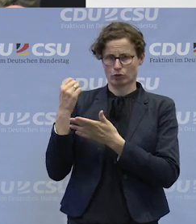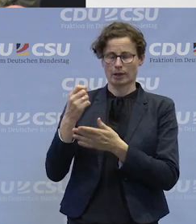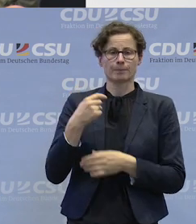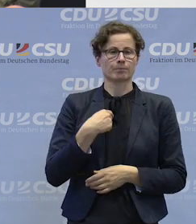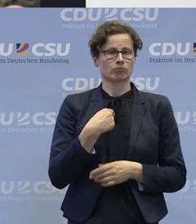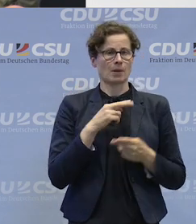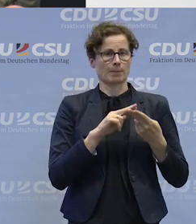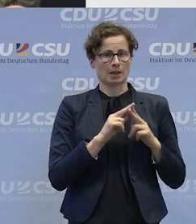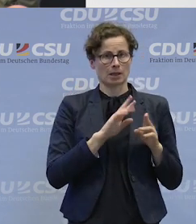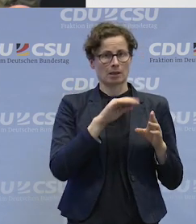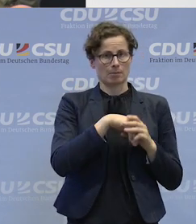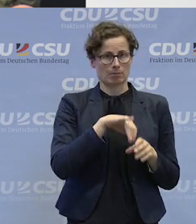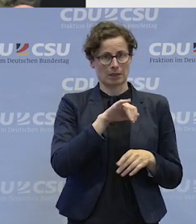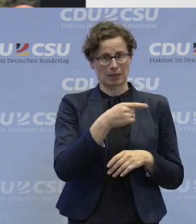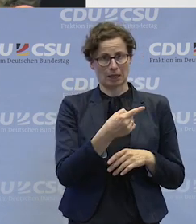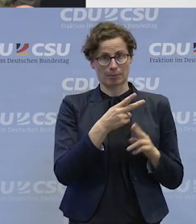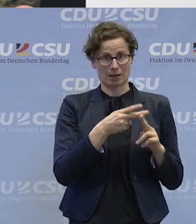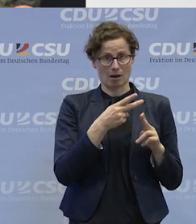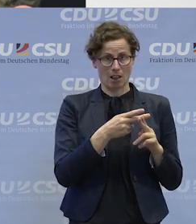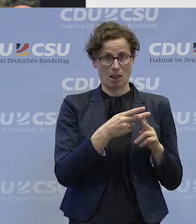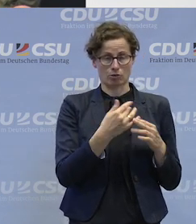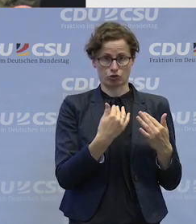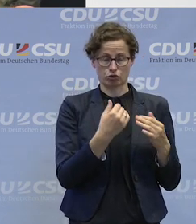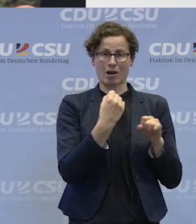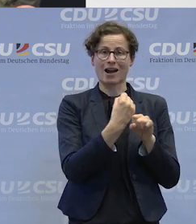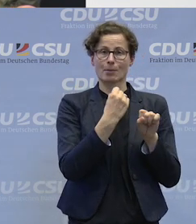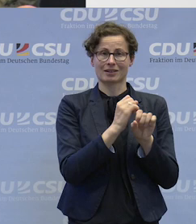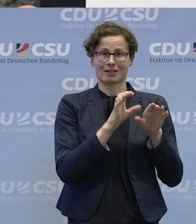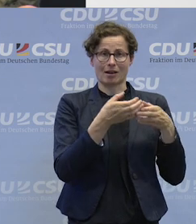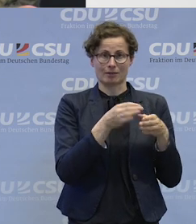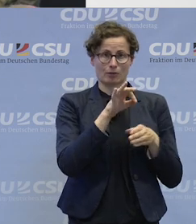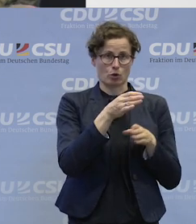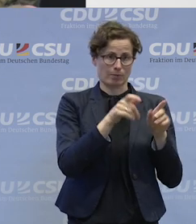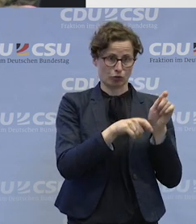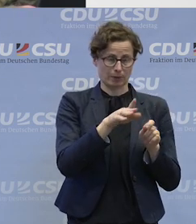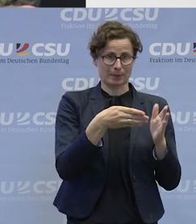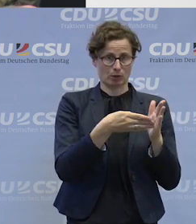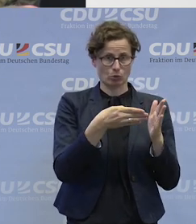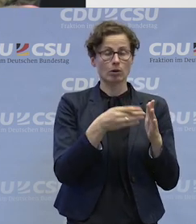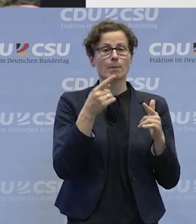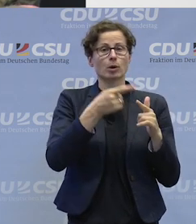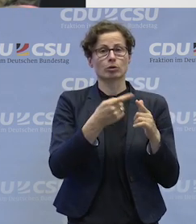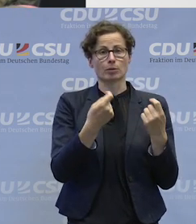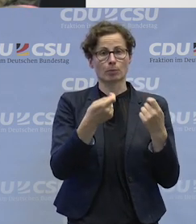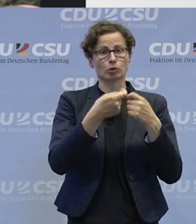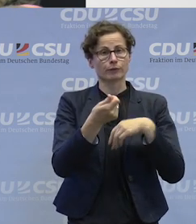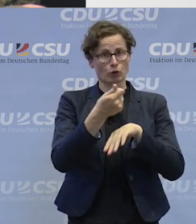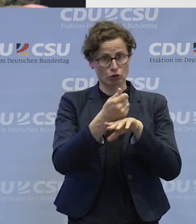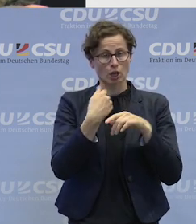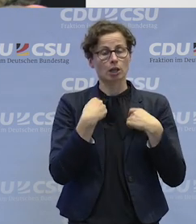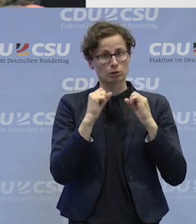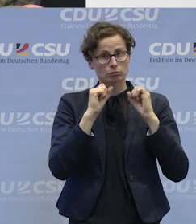Arbeitskreis für wilde Menschen und im Bundesvorstand bin ich auch aktiv und bin Mitglied